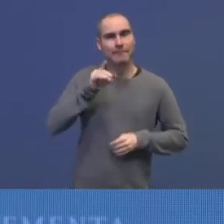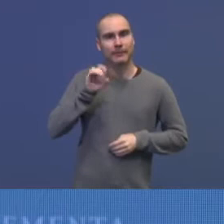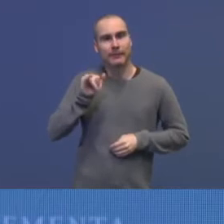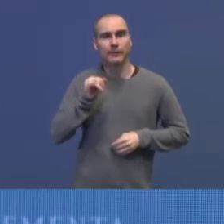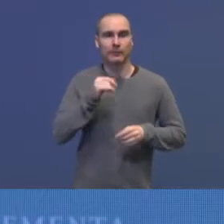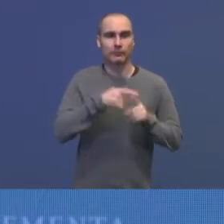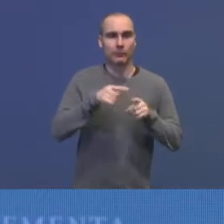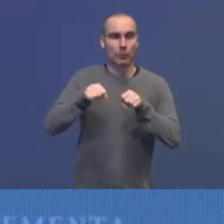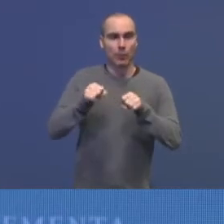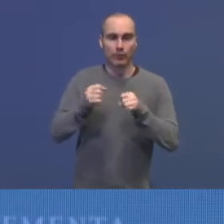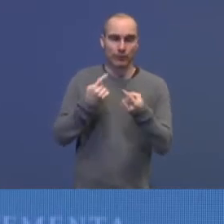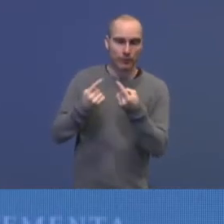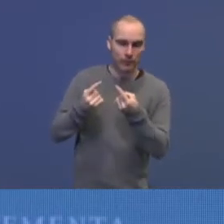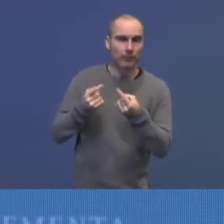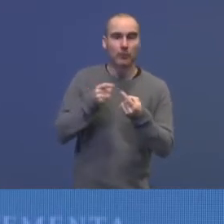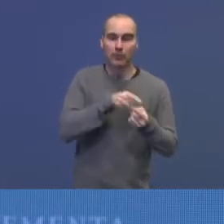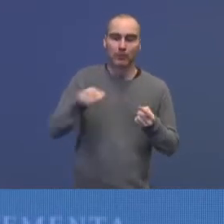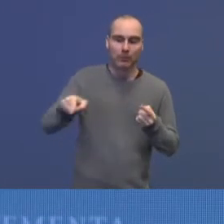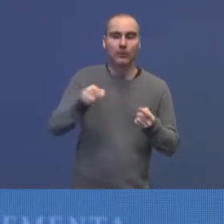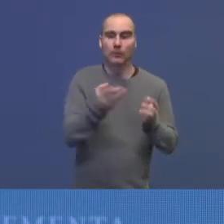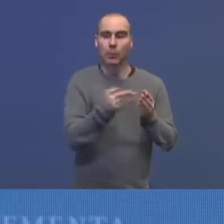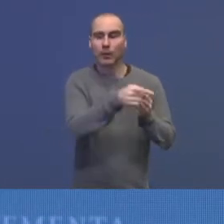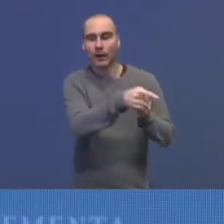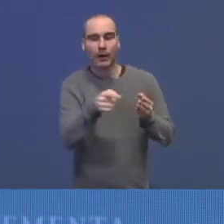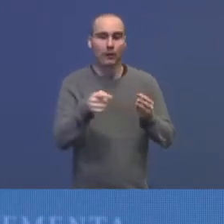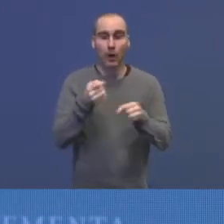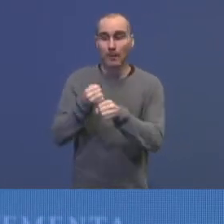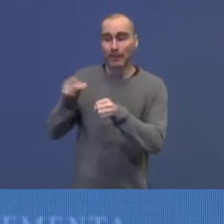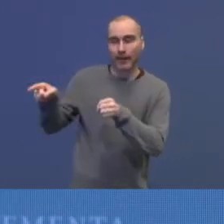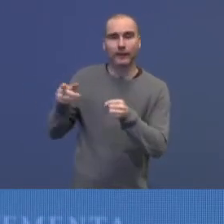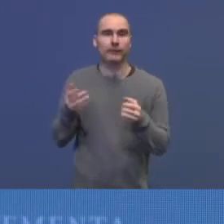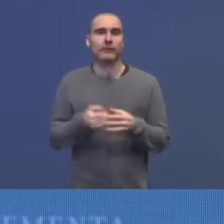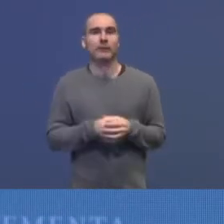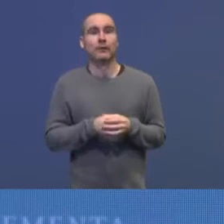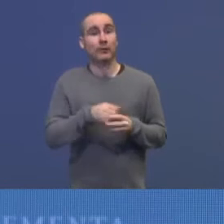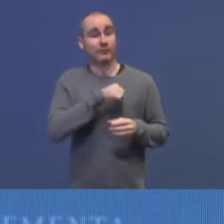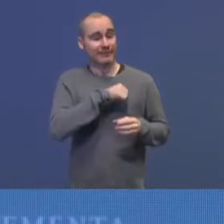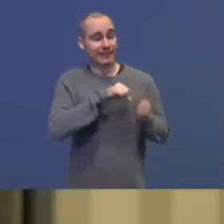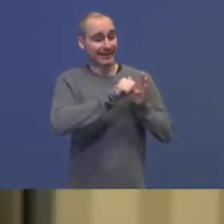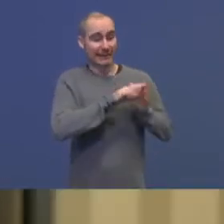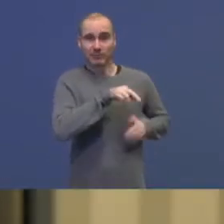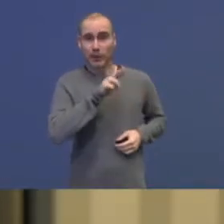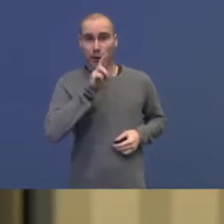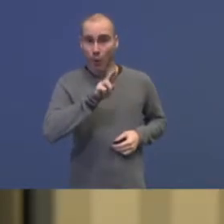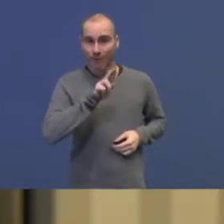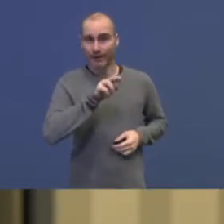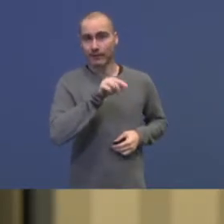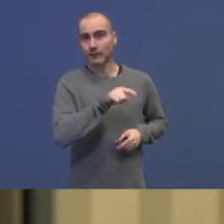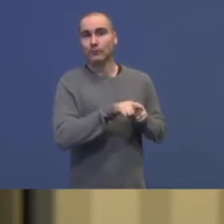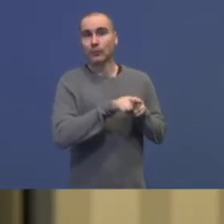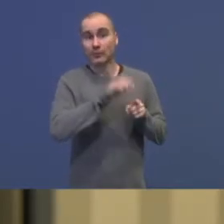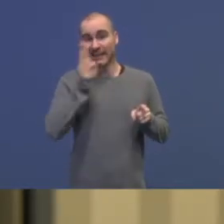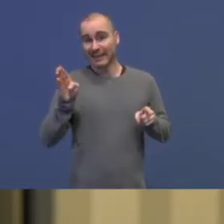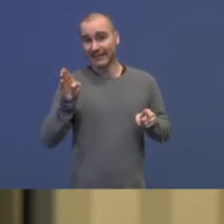kan komme seg raskt i skolen og voksne kan begynne å arbeide. Så hvis de er registrert i rådet, så kan de egentlig gå direkte til en